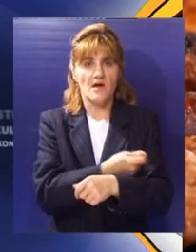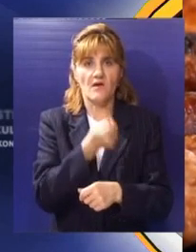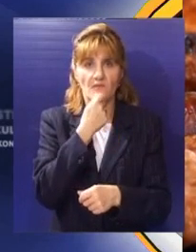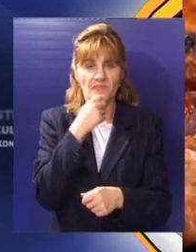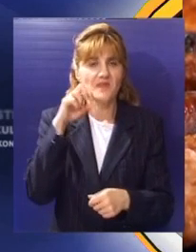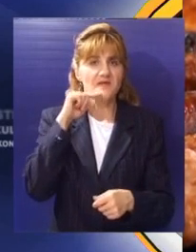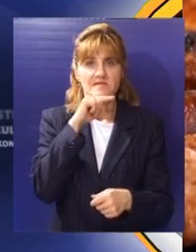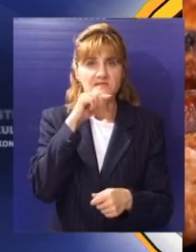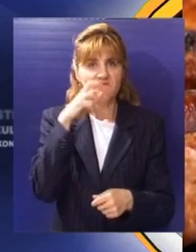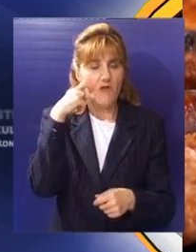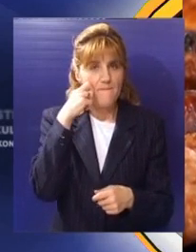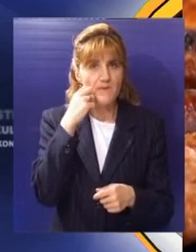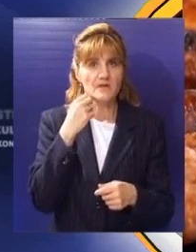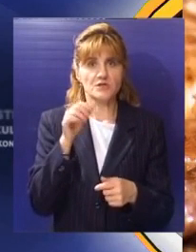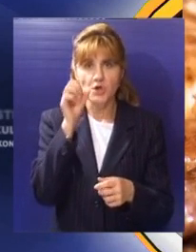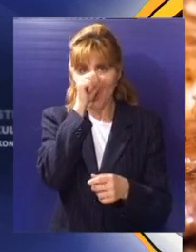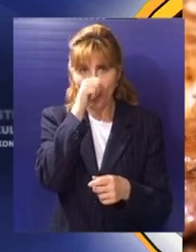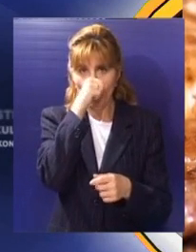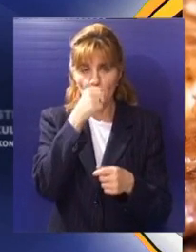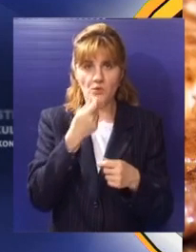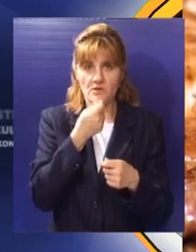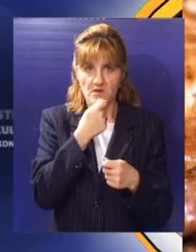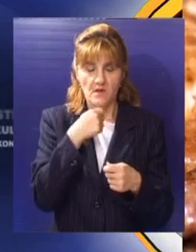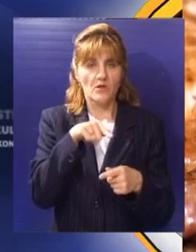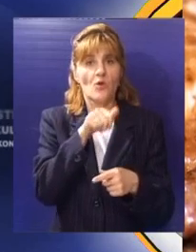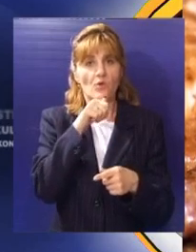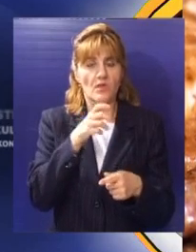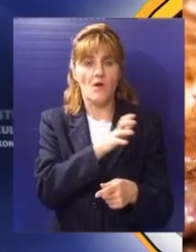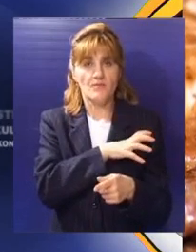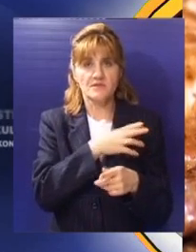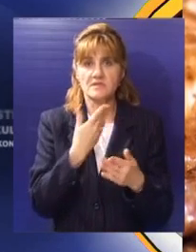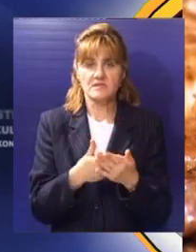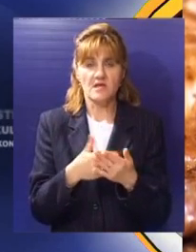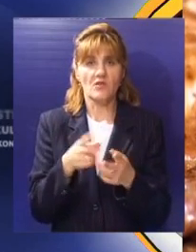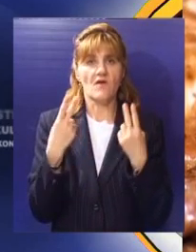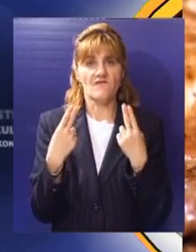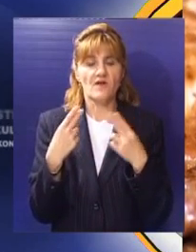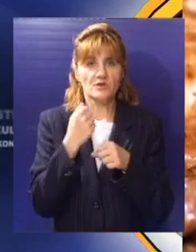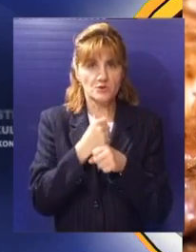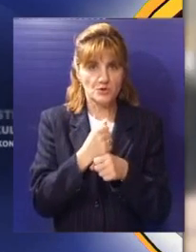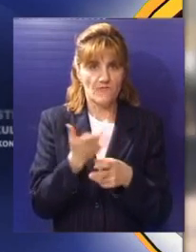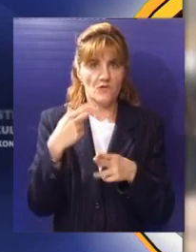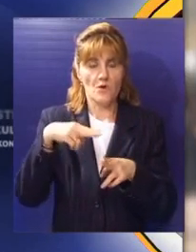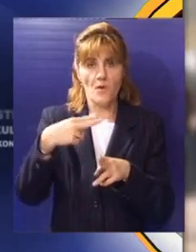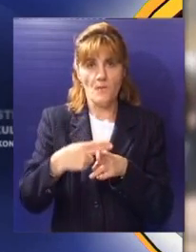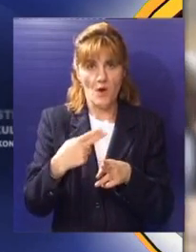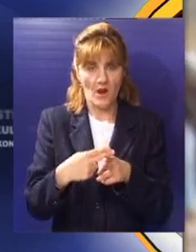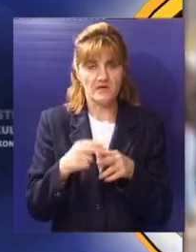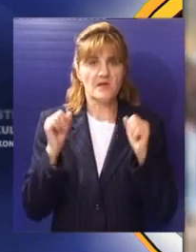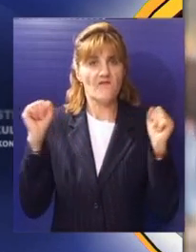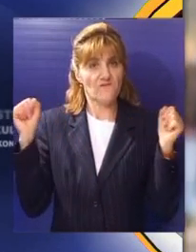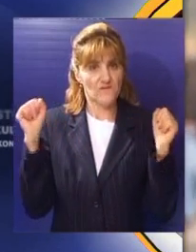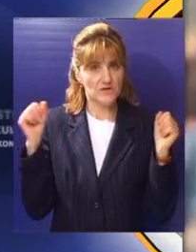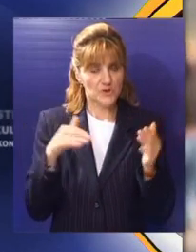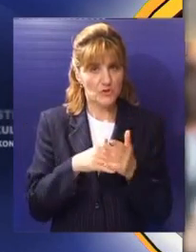odnosno unos velikih količina crvenog mesa i začinjene hrane. Zbog toga je pravilna ishrana veoma važna za prevenciju ove bolesti. Lekari savetuju